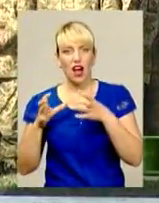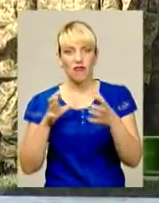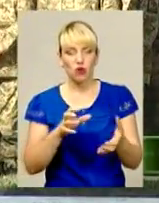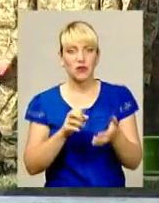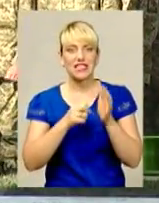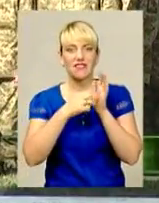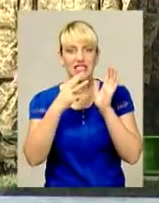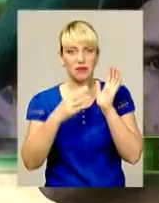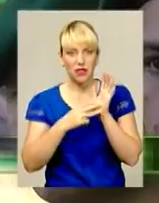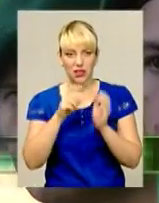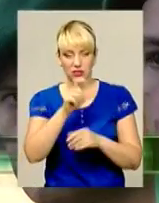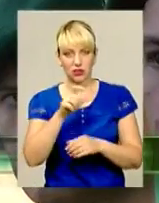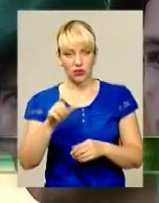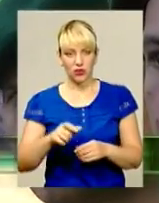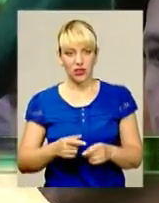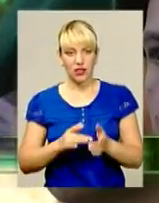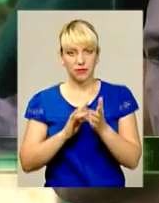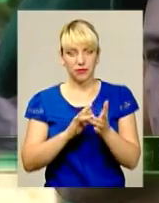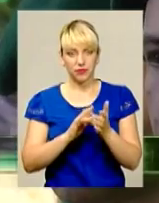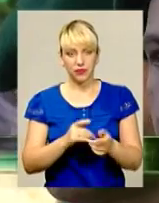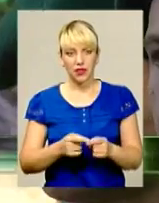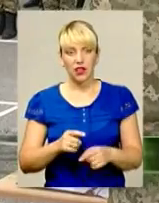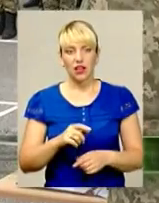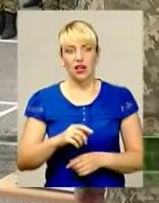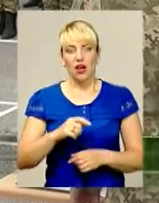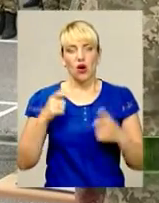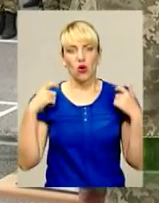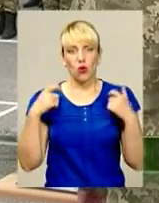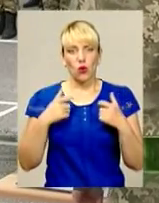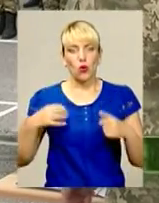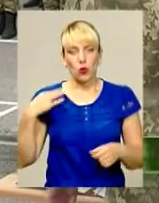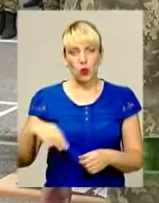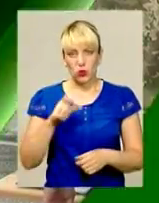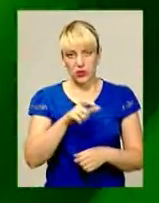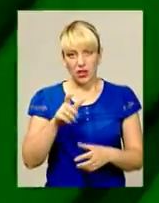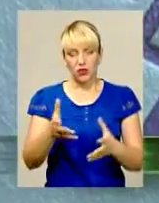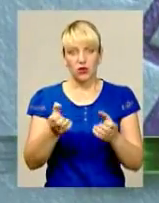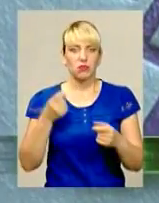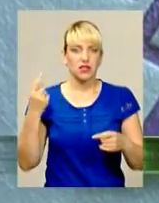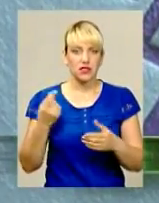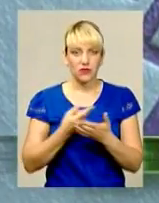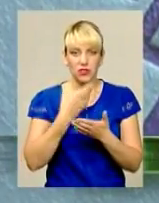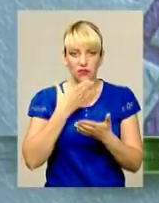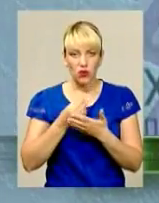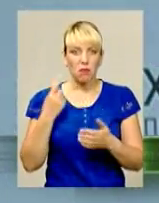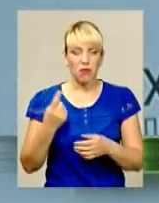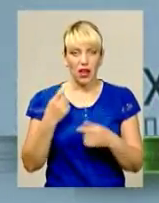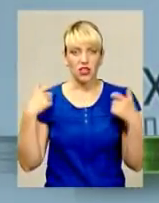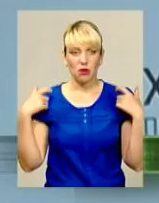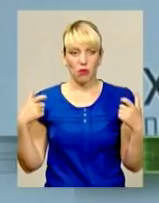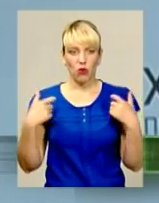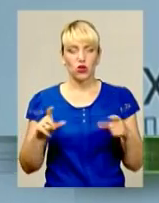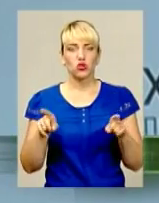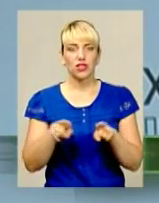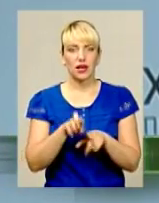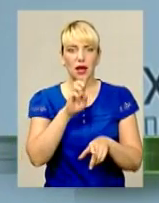На сторожі кордонів новоспечені курсанти прикордонної академії отримали свої перші погони. Що таке бренд та навіщо він